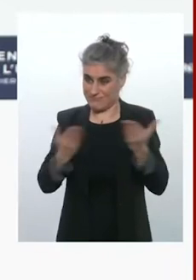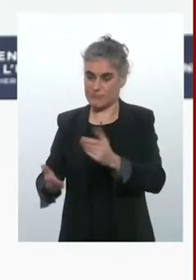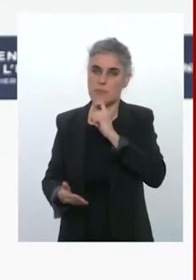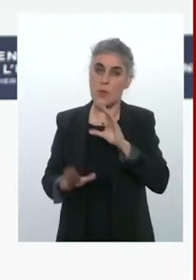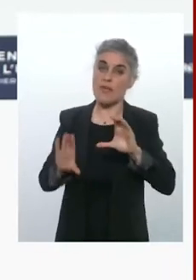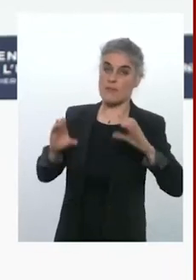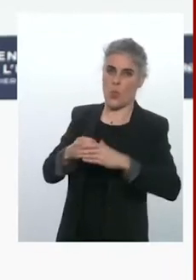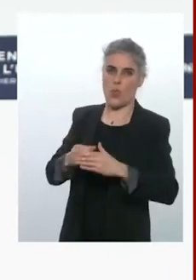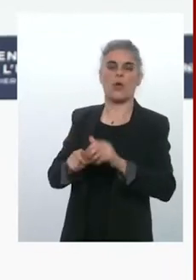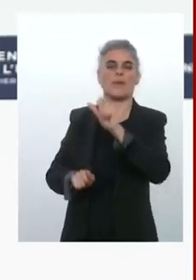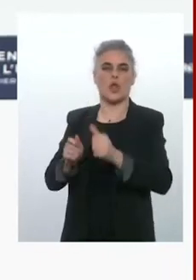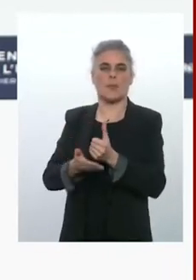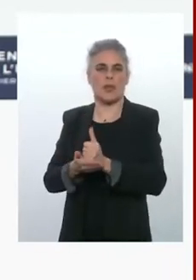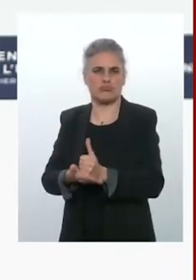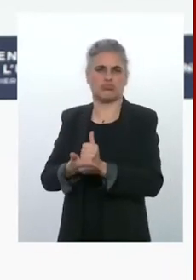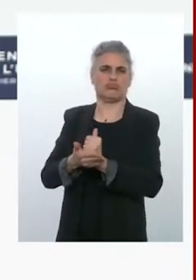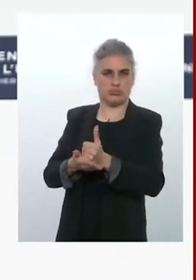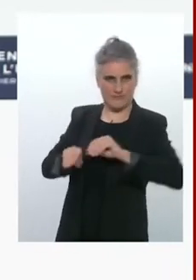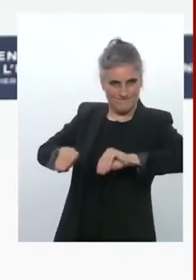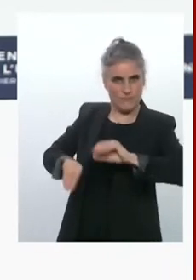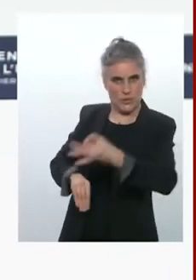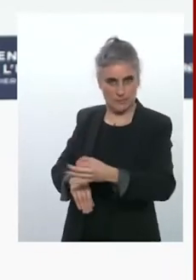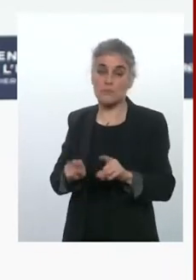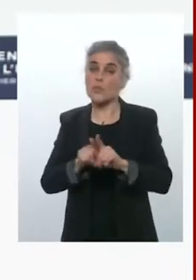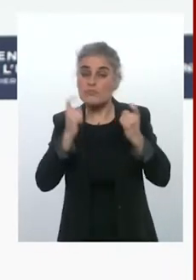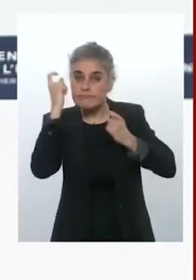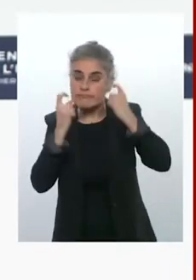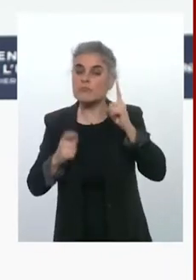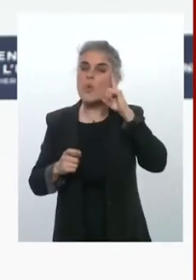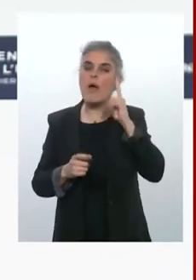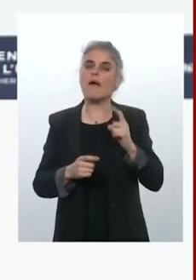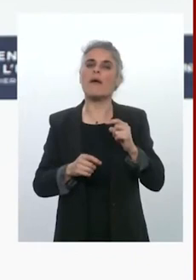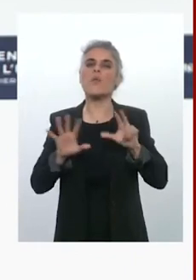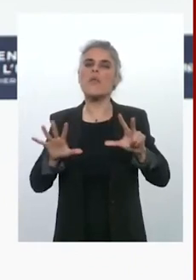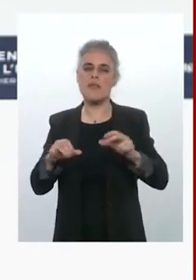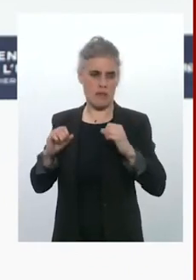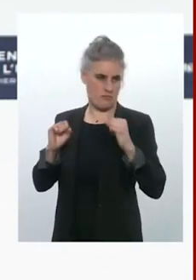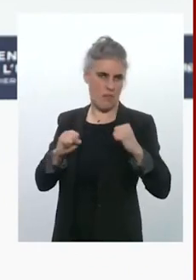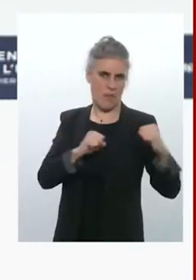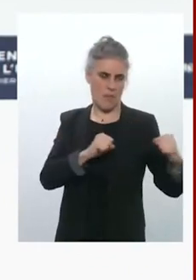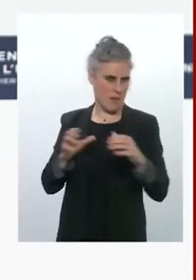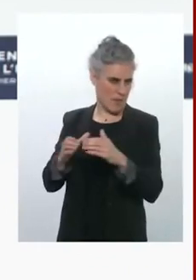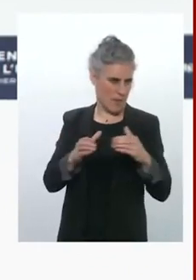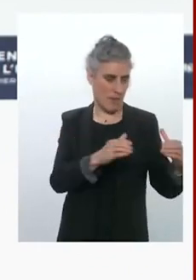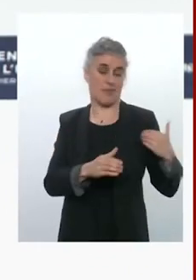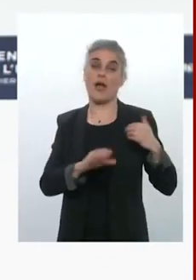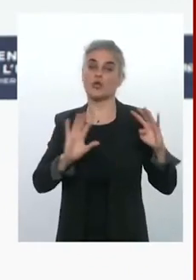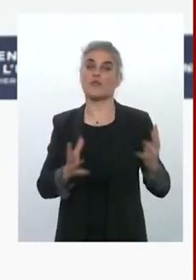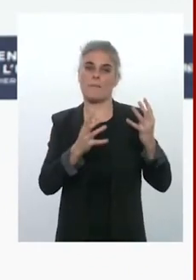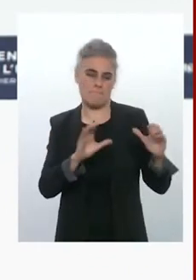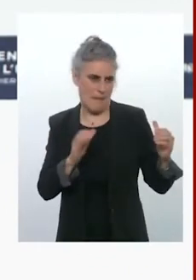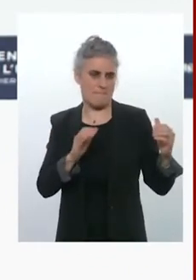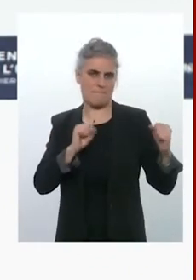qui pourraient être utiles. Il y a dans les 8 coalitions existantes à laquelle nous avons ajouté ce soir une 9e coalition sur les missiles